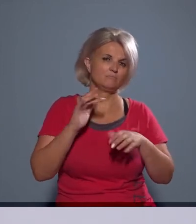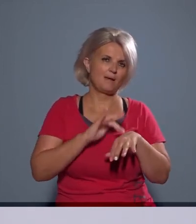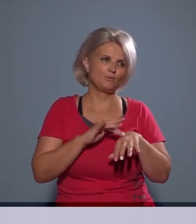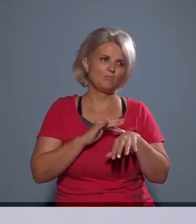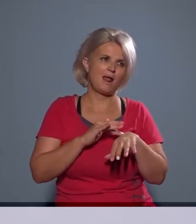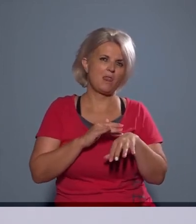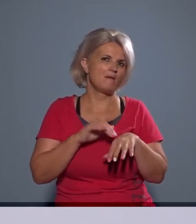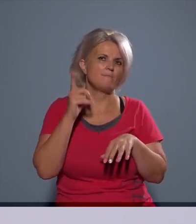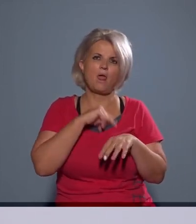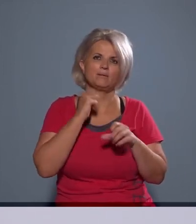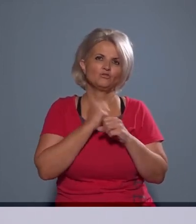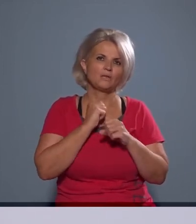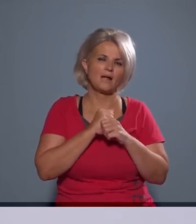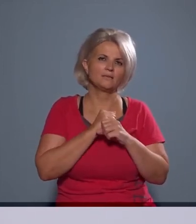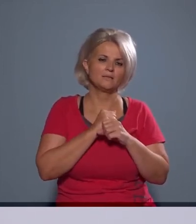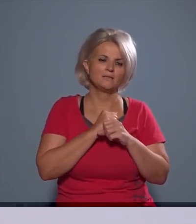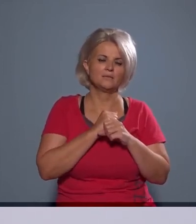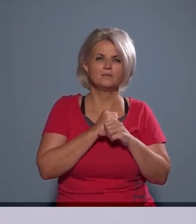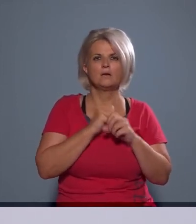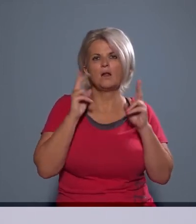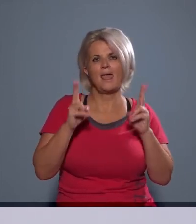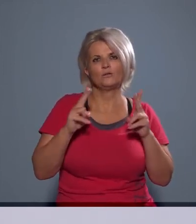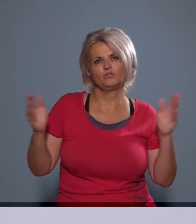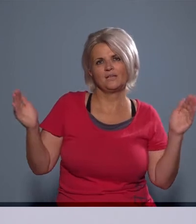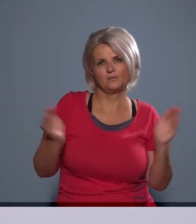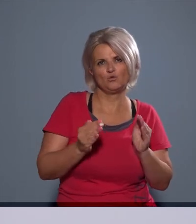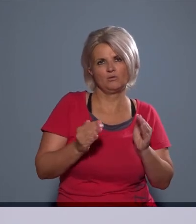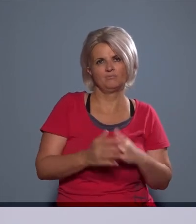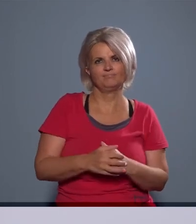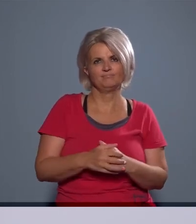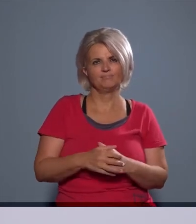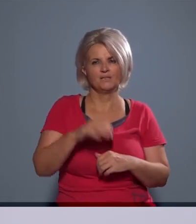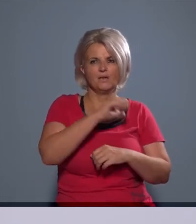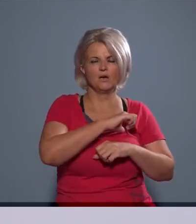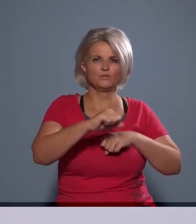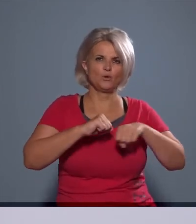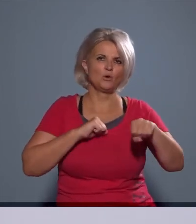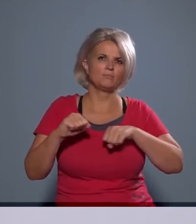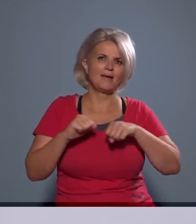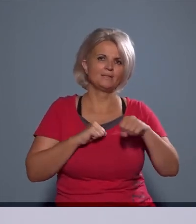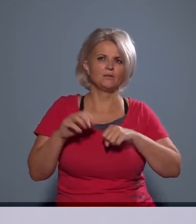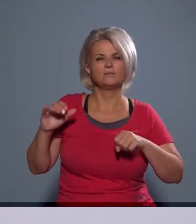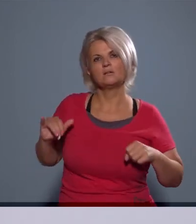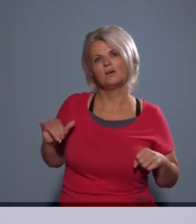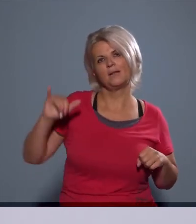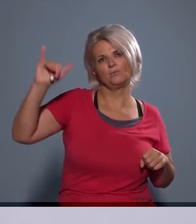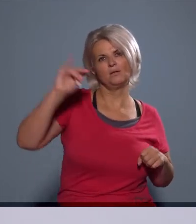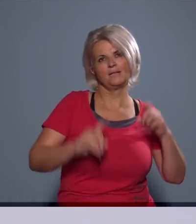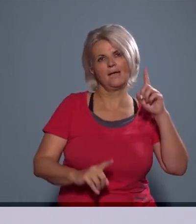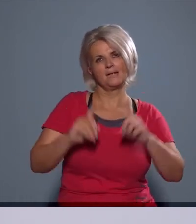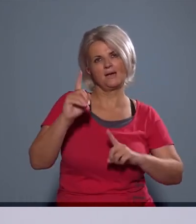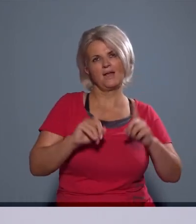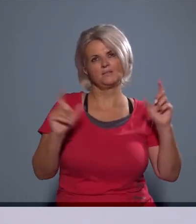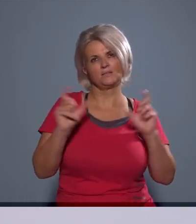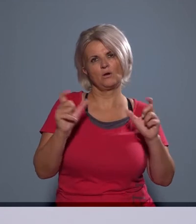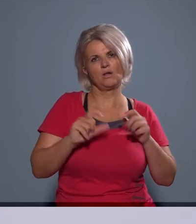tenni valamit. A mozgástere sajnos szűk, tehát az önkormányzatnak magával a repülési eljárásokkal, repülési zajjal